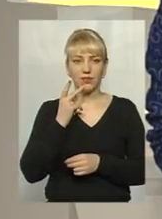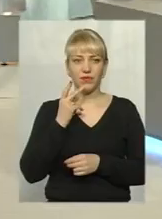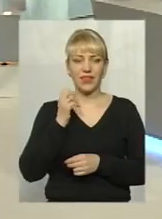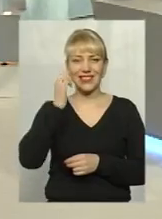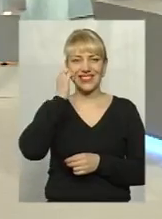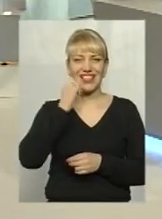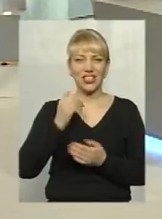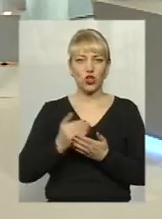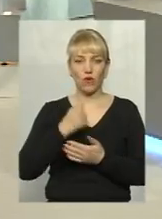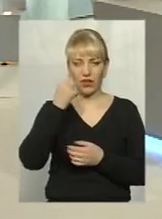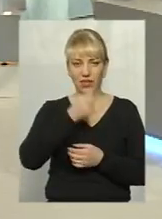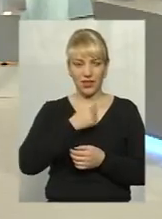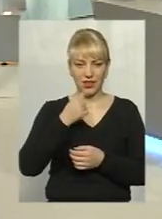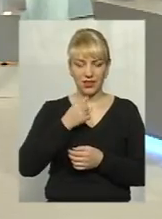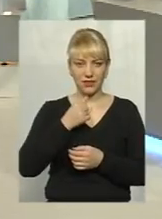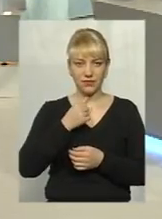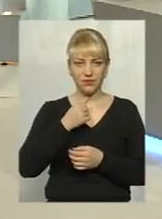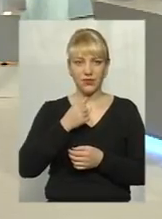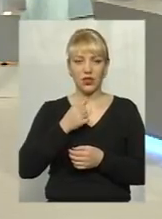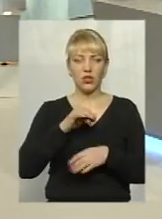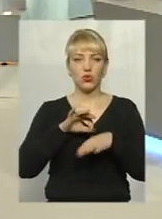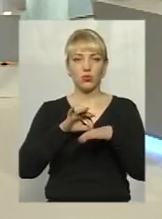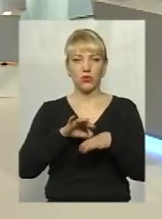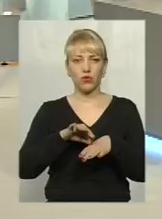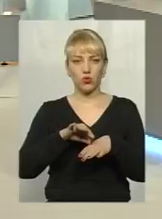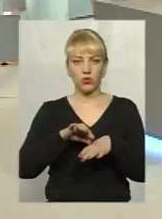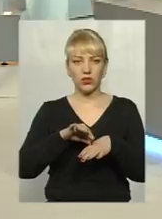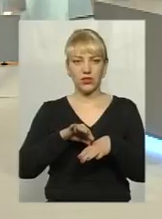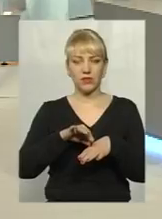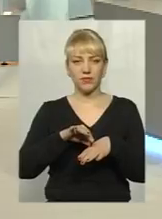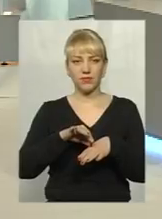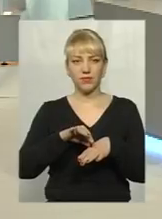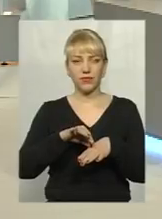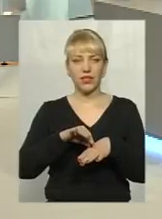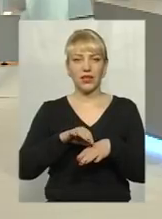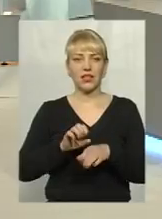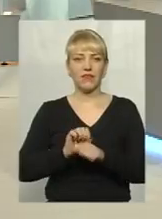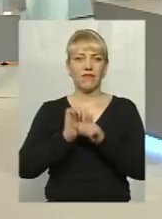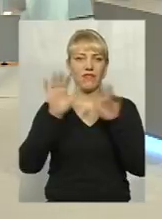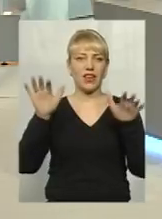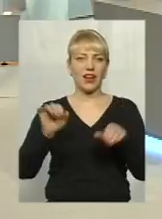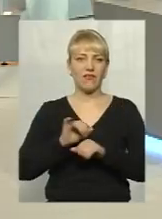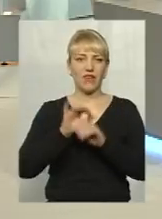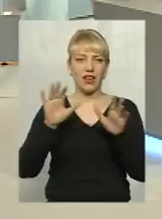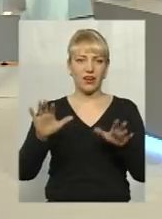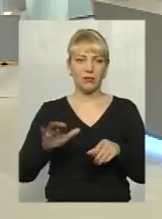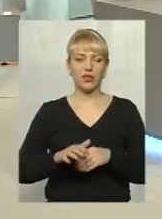старий новорік текст, так само, як і новий рік, супроводжується і фейерверками, і